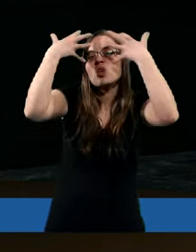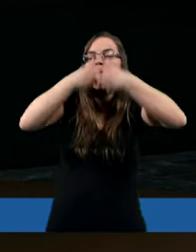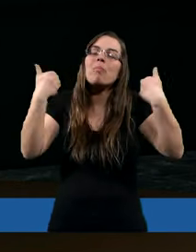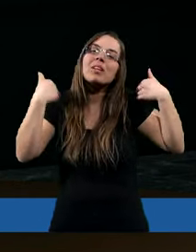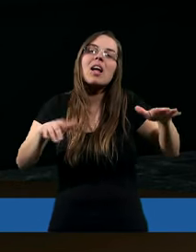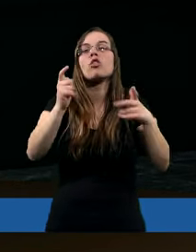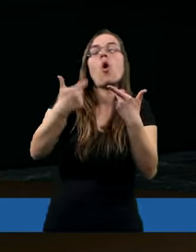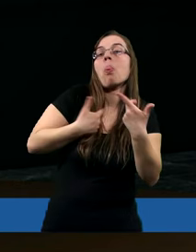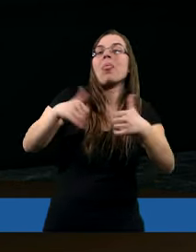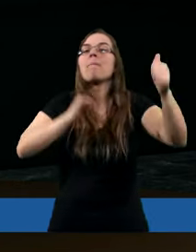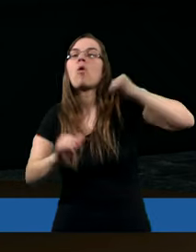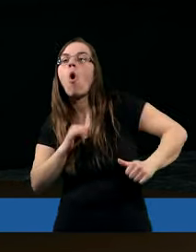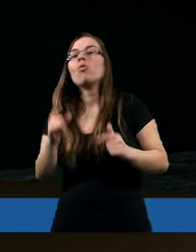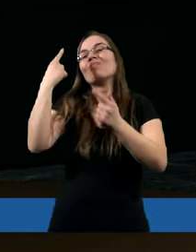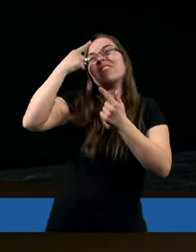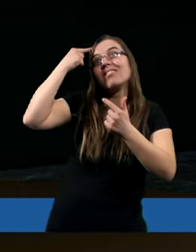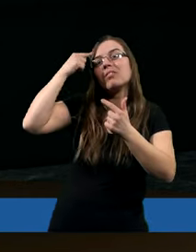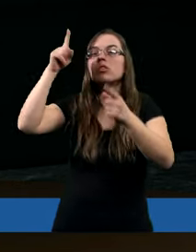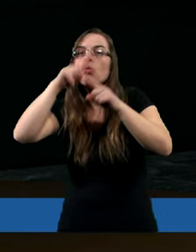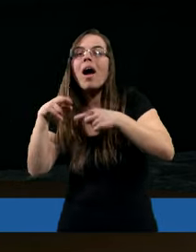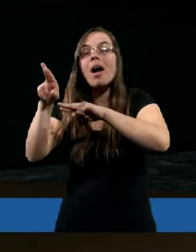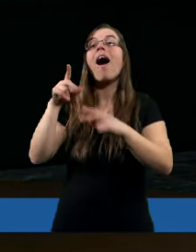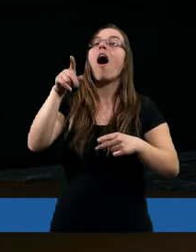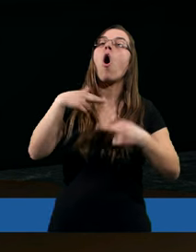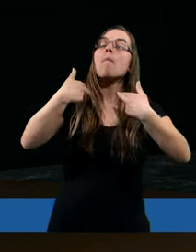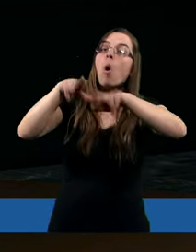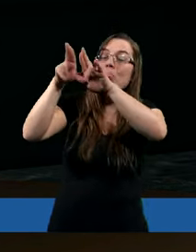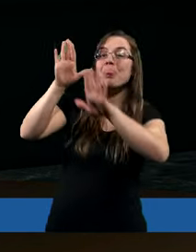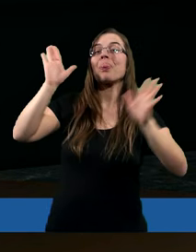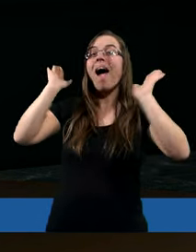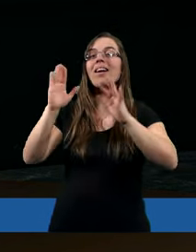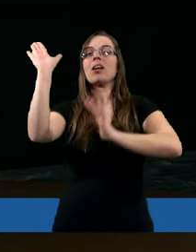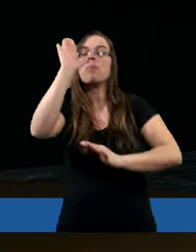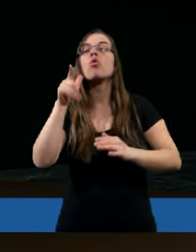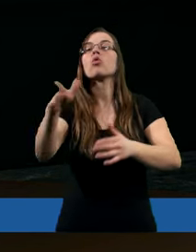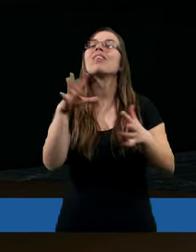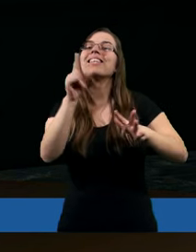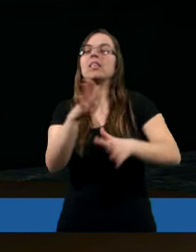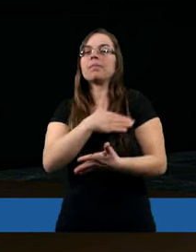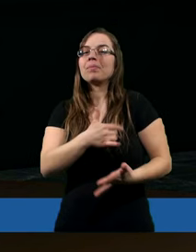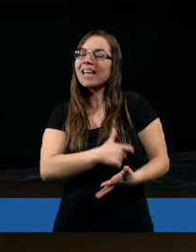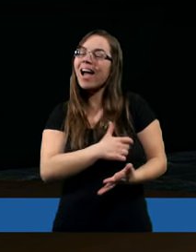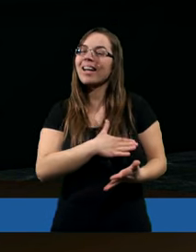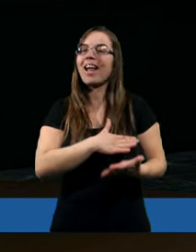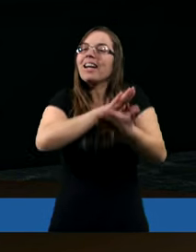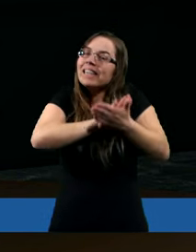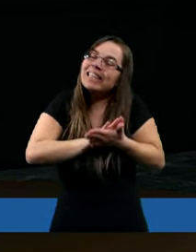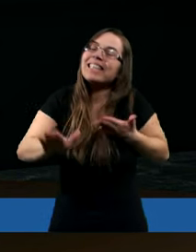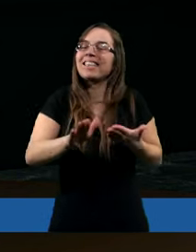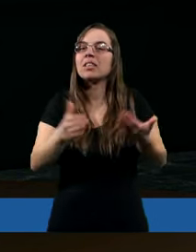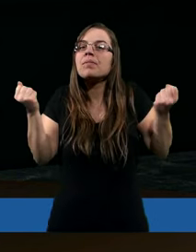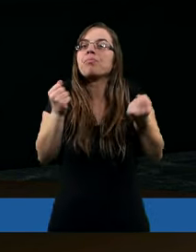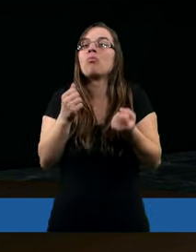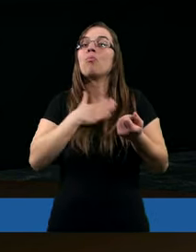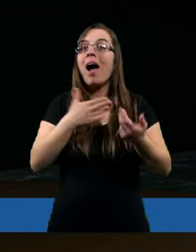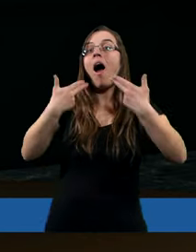a to mam jakiś niepokój. A poddanie Bogu przychodzi z takiego cichego serca. Tak? I jak nie ma tego